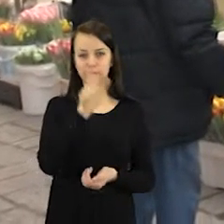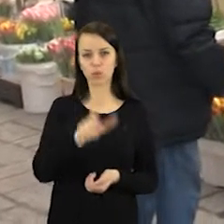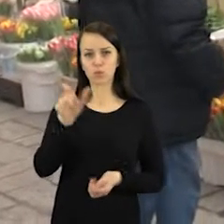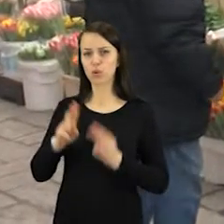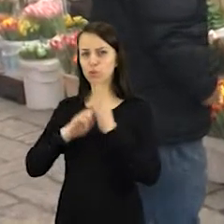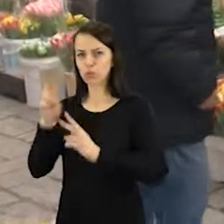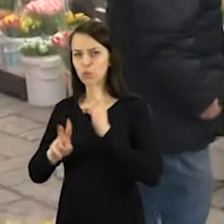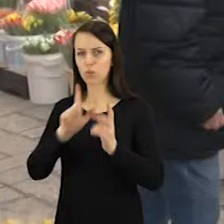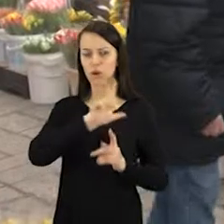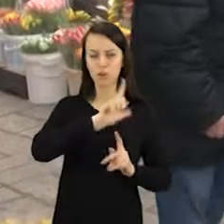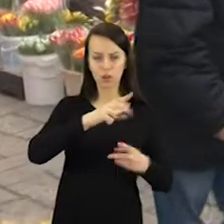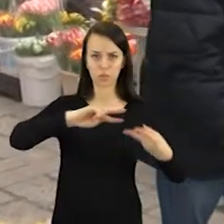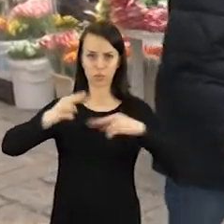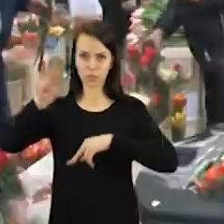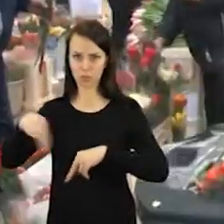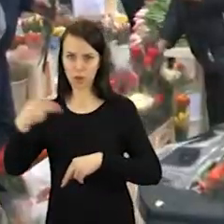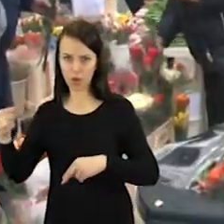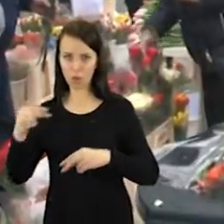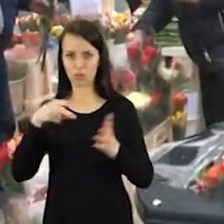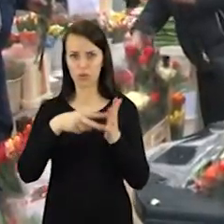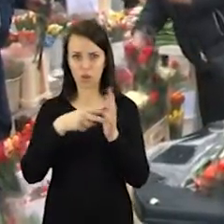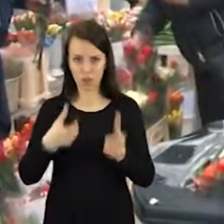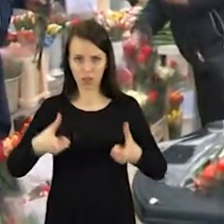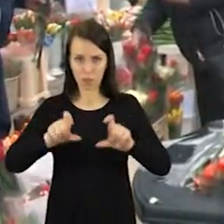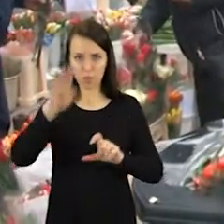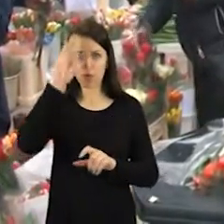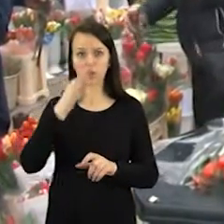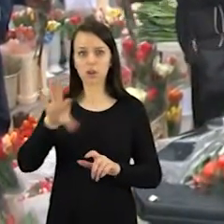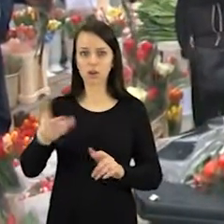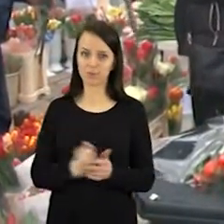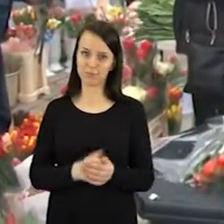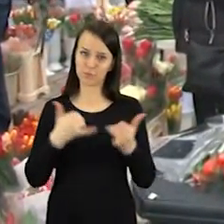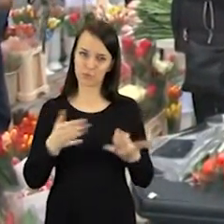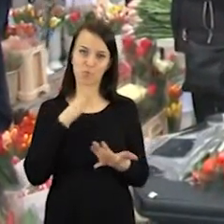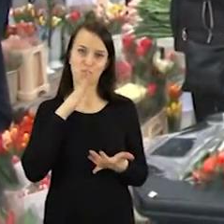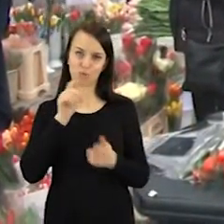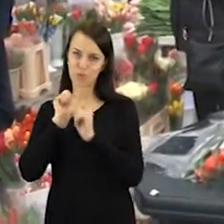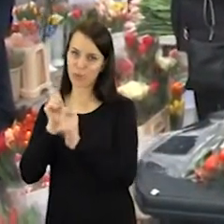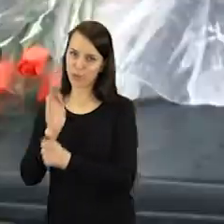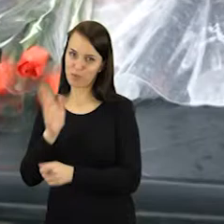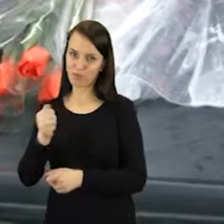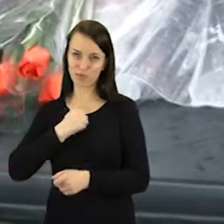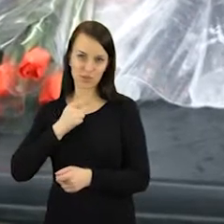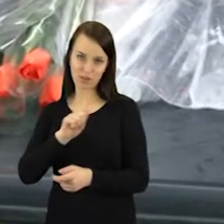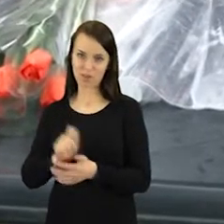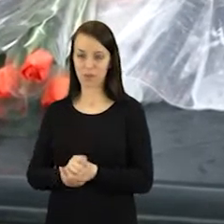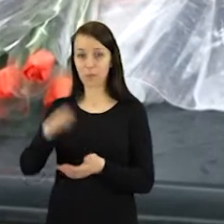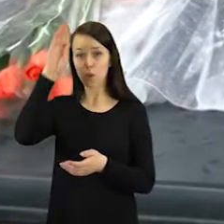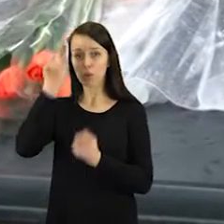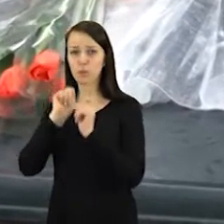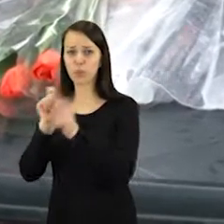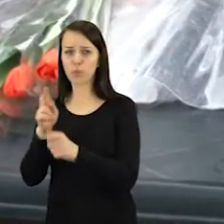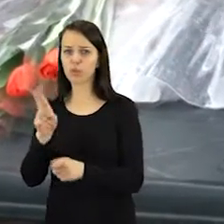kad po euro įvedimo gėlės gerokai pabrango, vyrai sako šią dieną savo damom žiedų negailintis. Vieni perka gėlės kolegiams, kiti